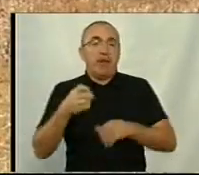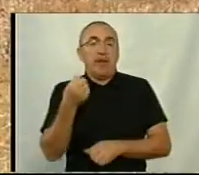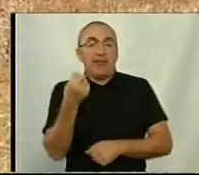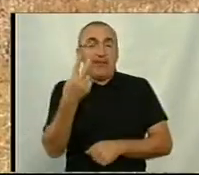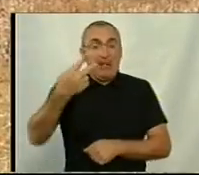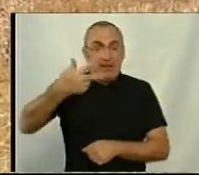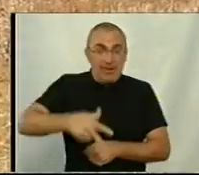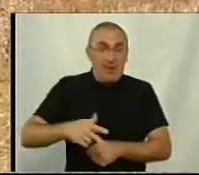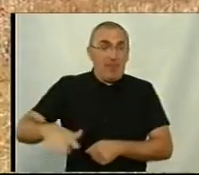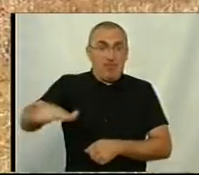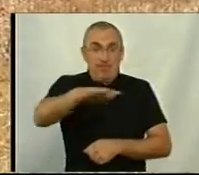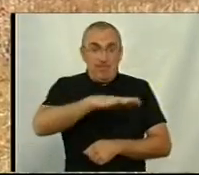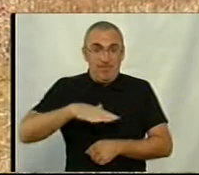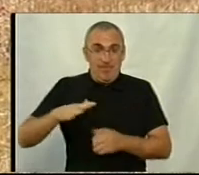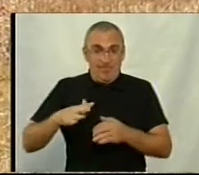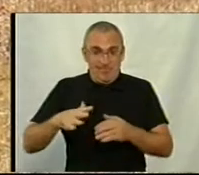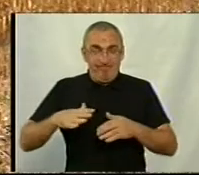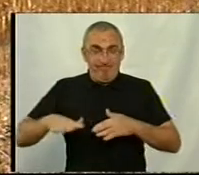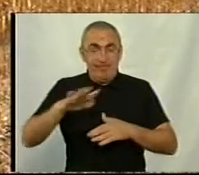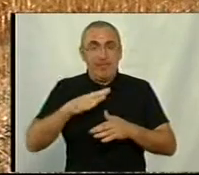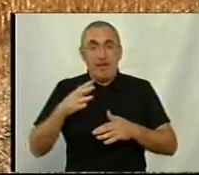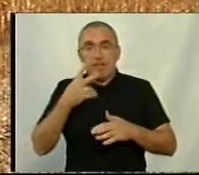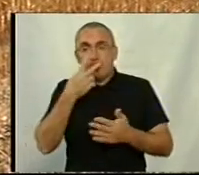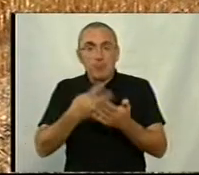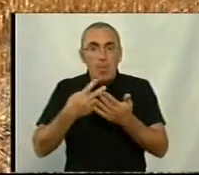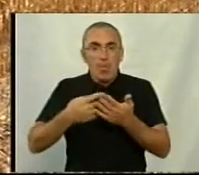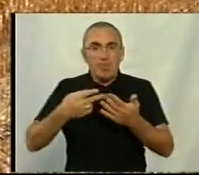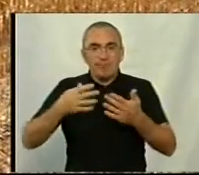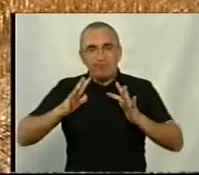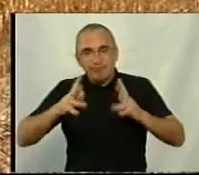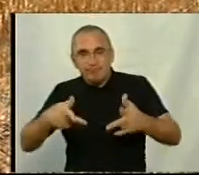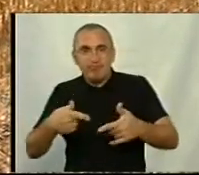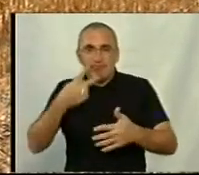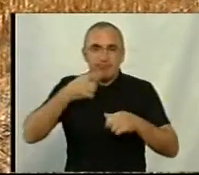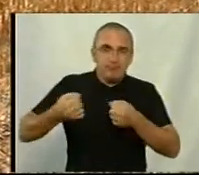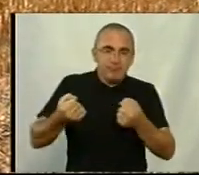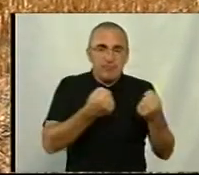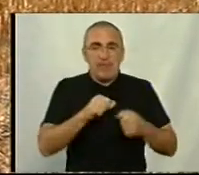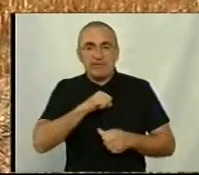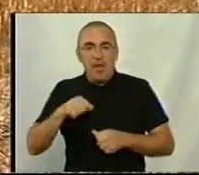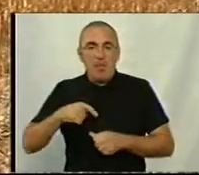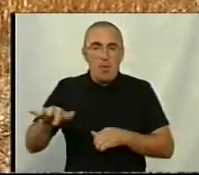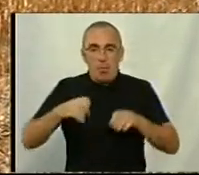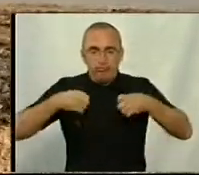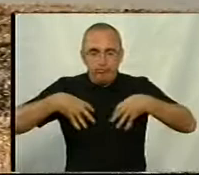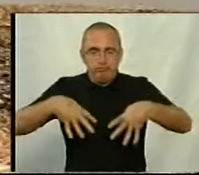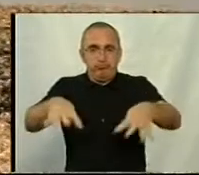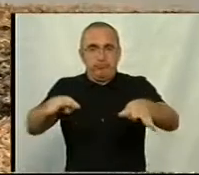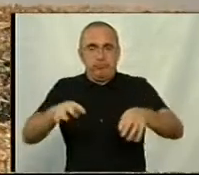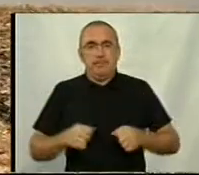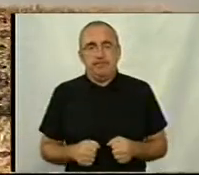.30 на полігоні демонструють роботу сільськогосподарської техніки. Це показують роботу самохідного оприскувача.